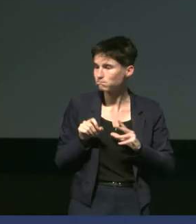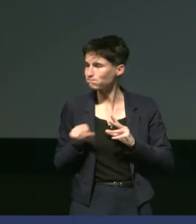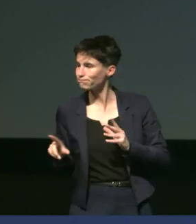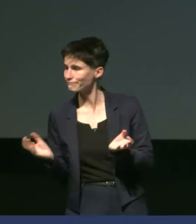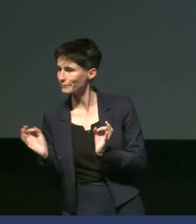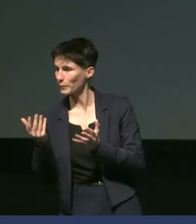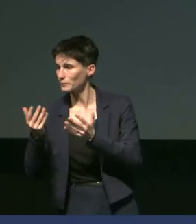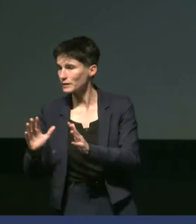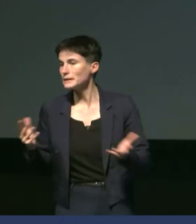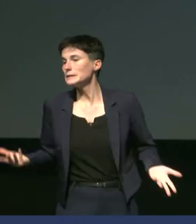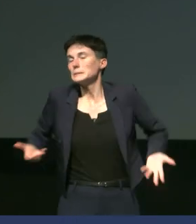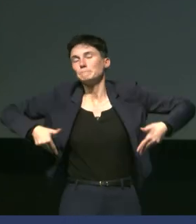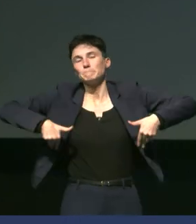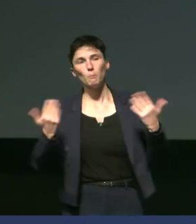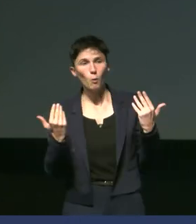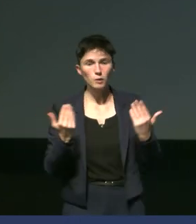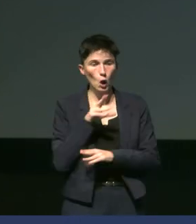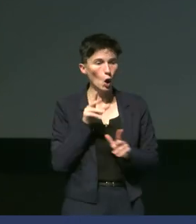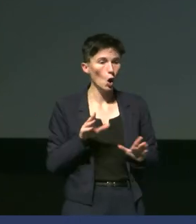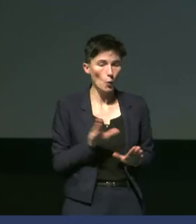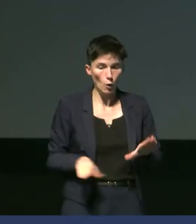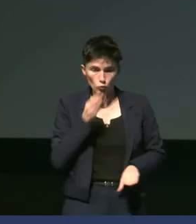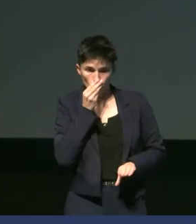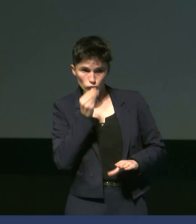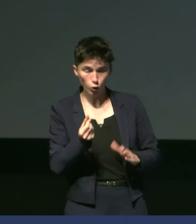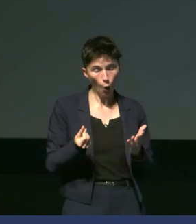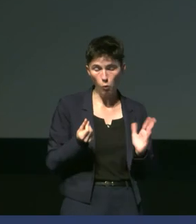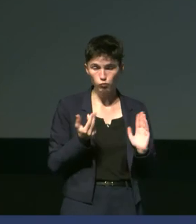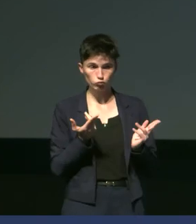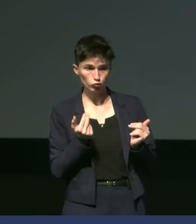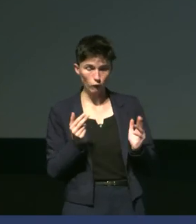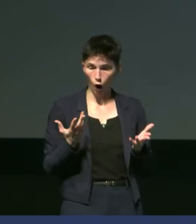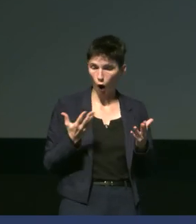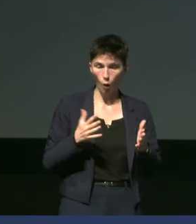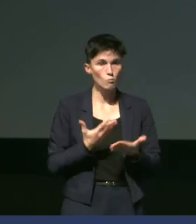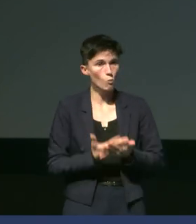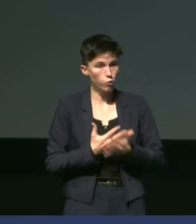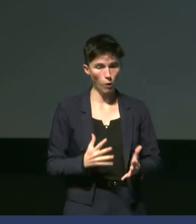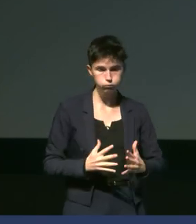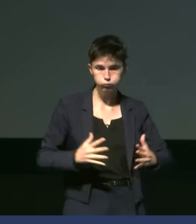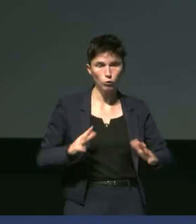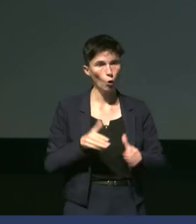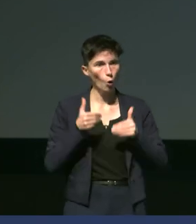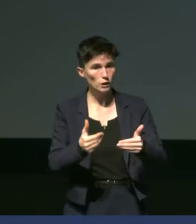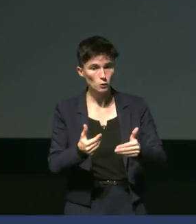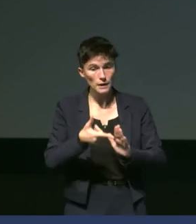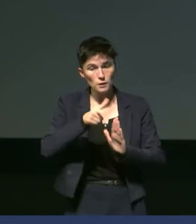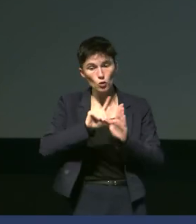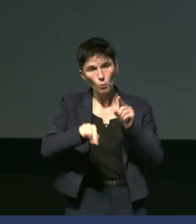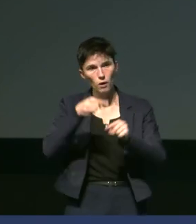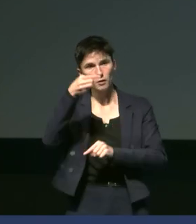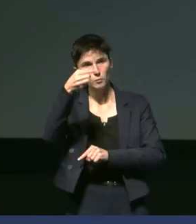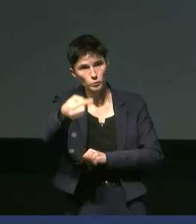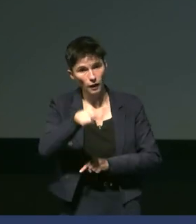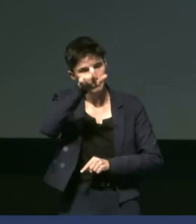Le manchot n'a montré aucun signe de désagrément. Lui, continuait à prendre du poids. Tout allait bien. Et deux mois plus tard, l'un des